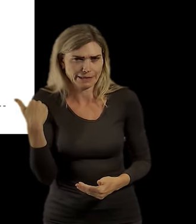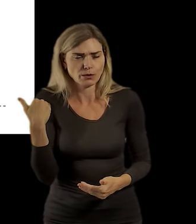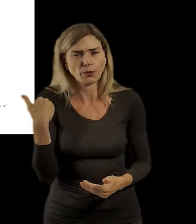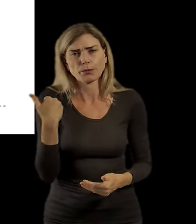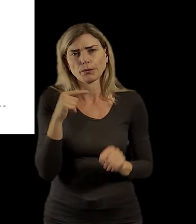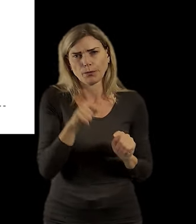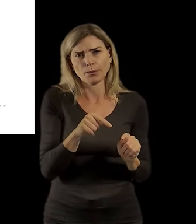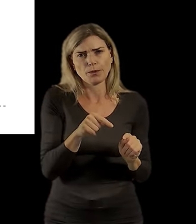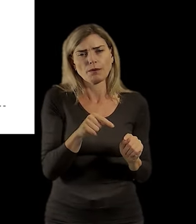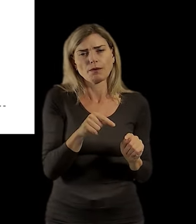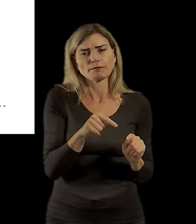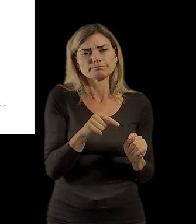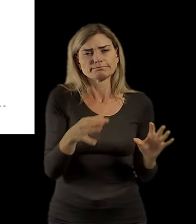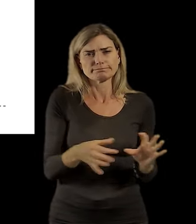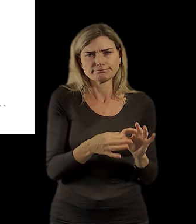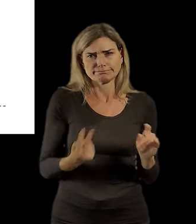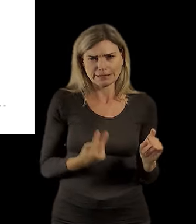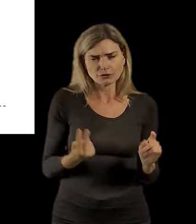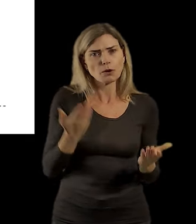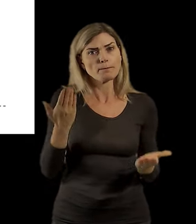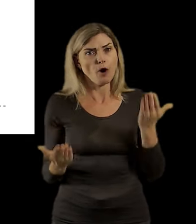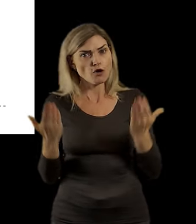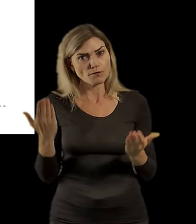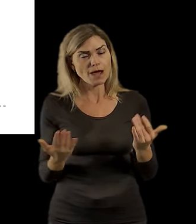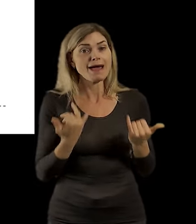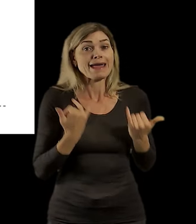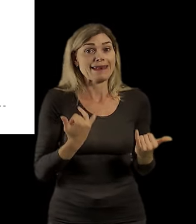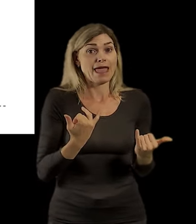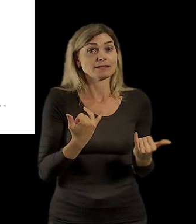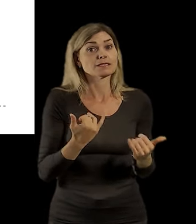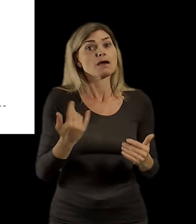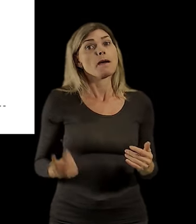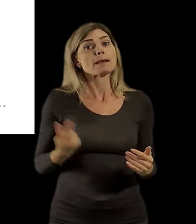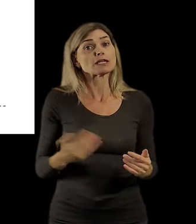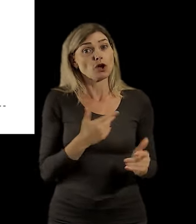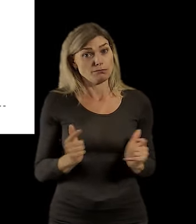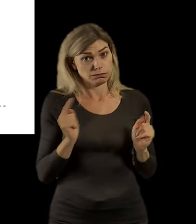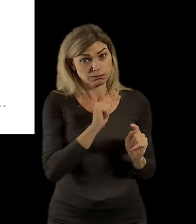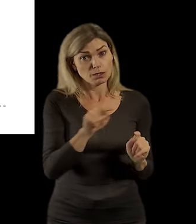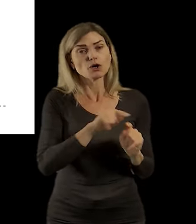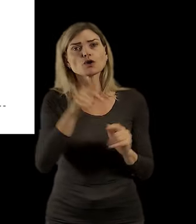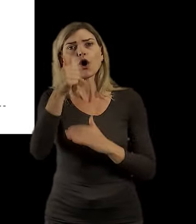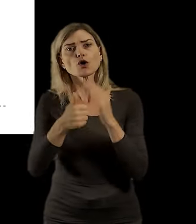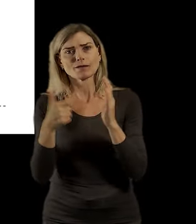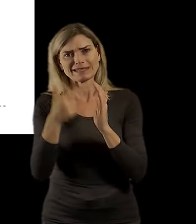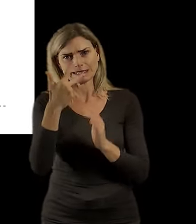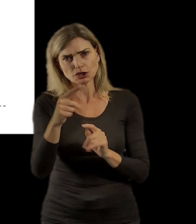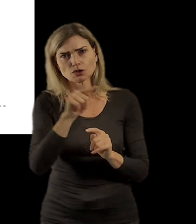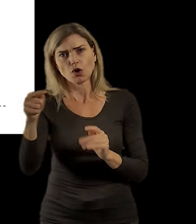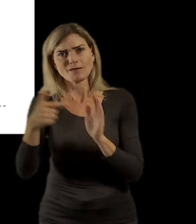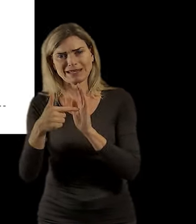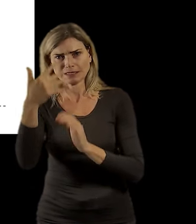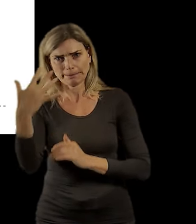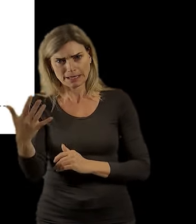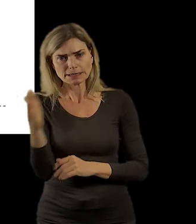dětí jsme srovnávali ty současné kapacity, dívali jsme se na rok 2030 a 2050 a tady už